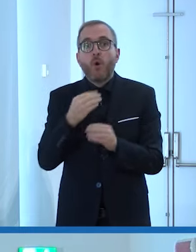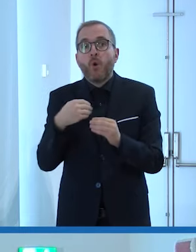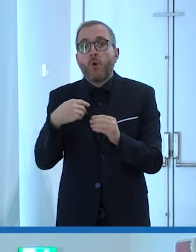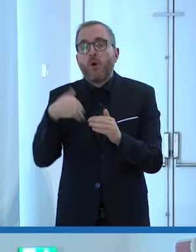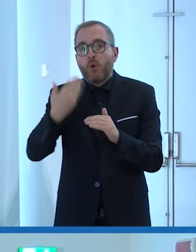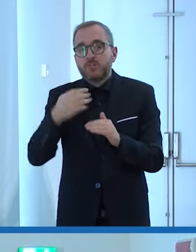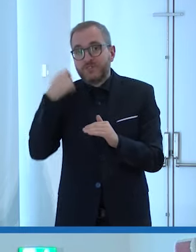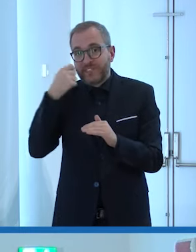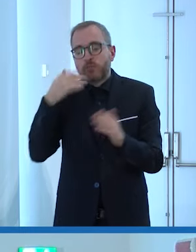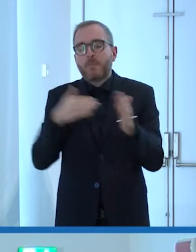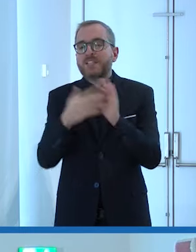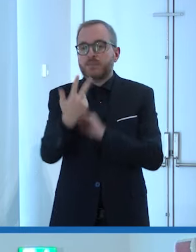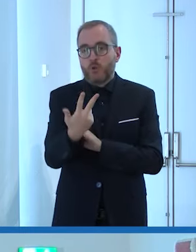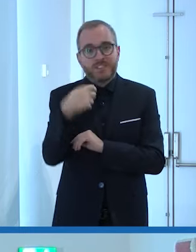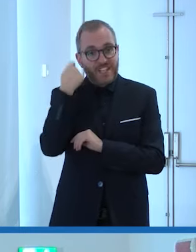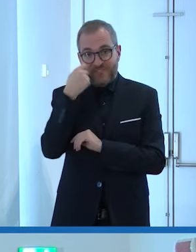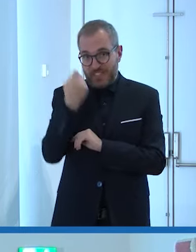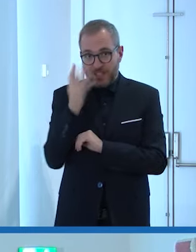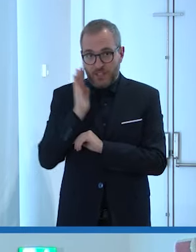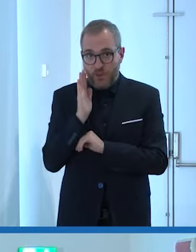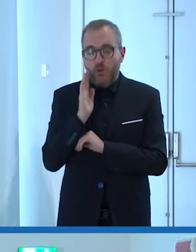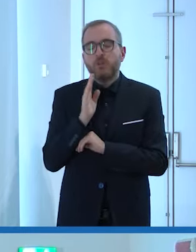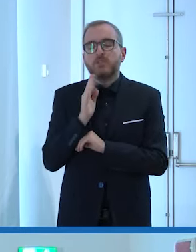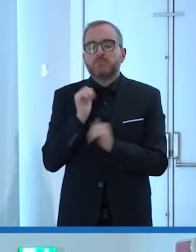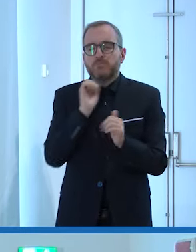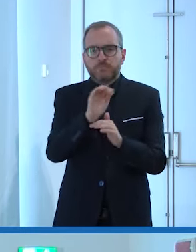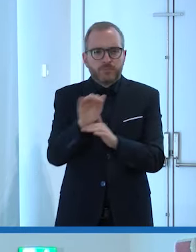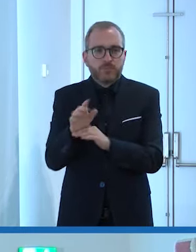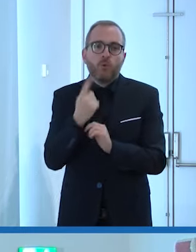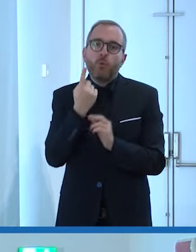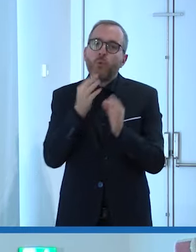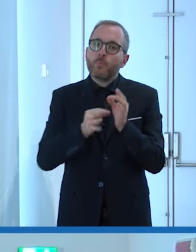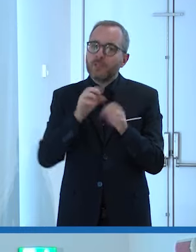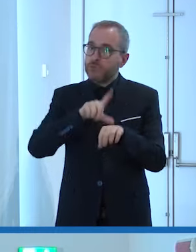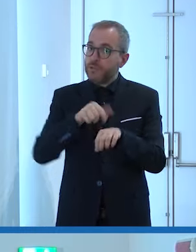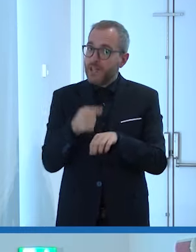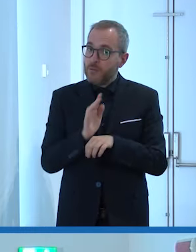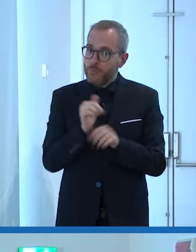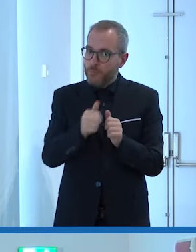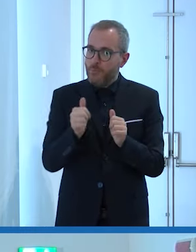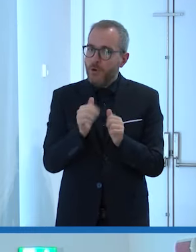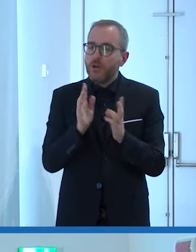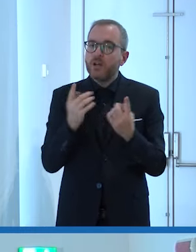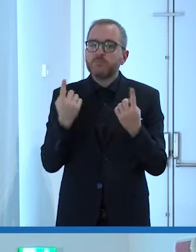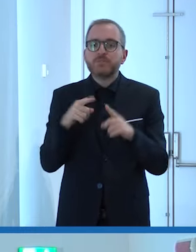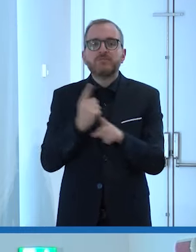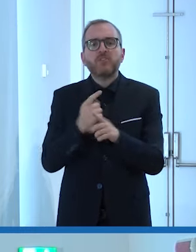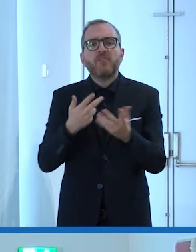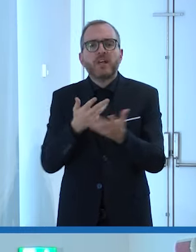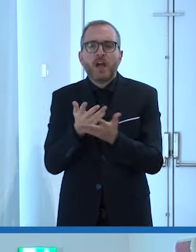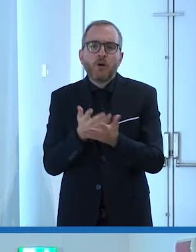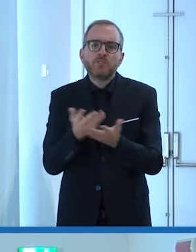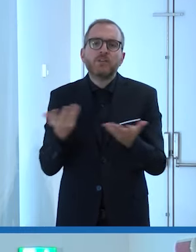fino a un massimo di tre per autore della durata di un minuto che raccontassero